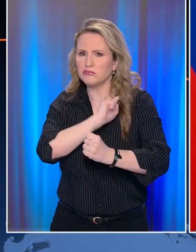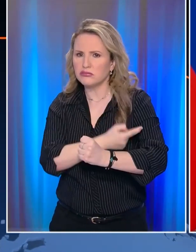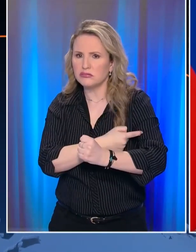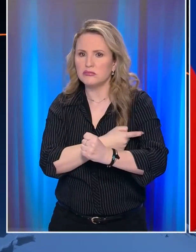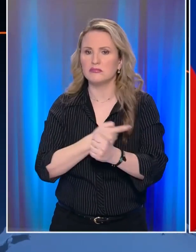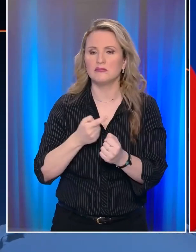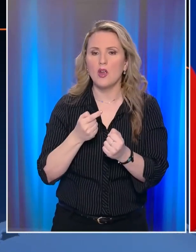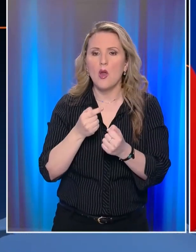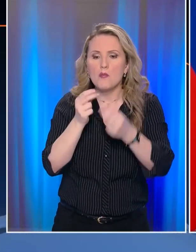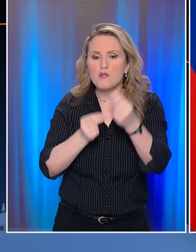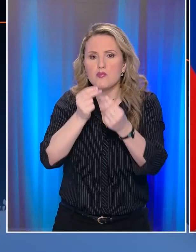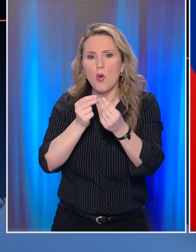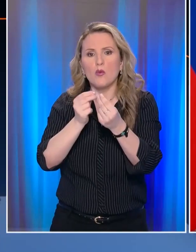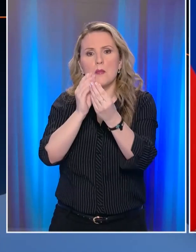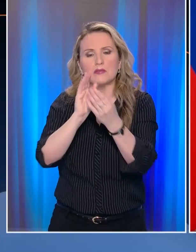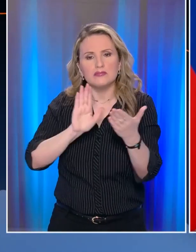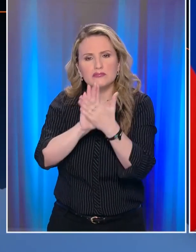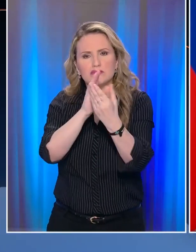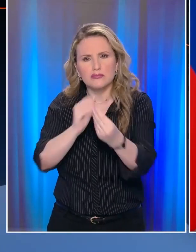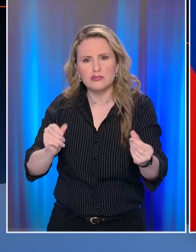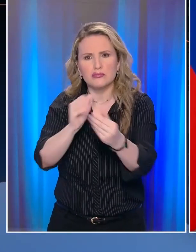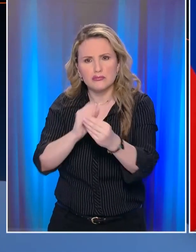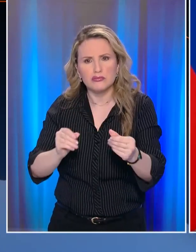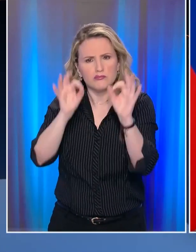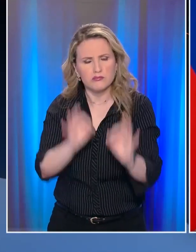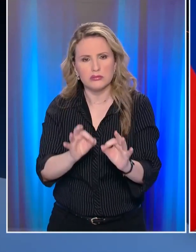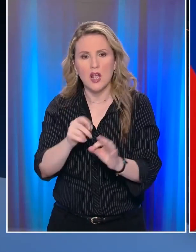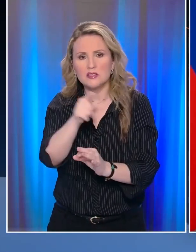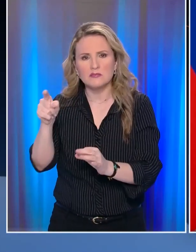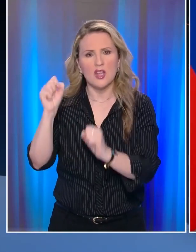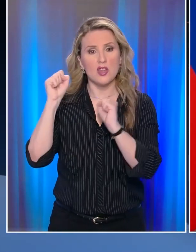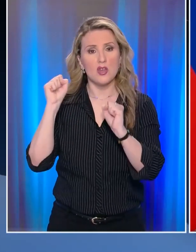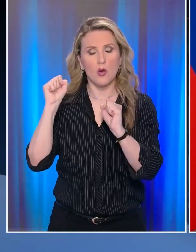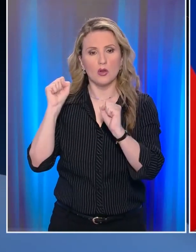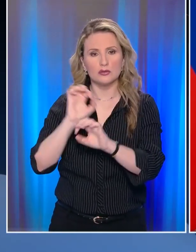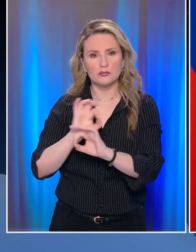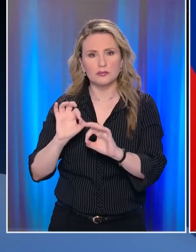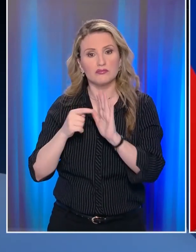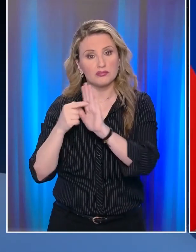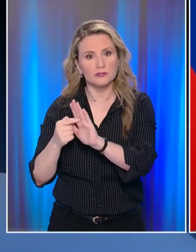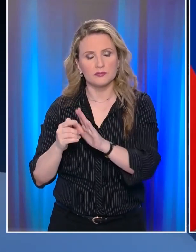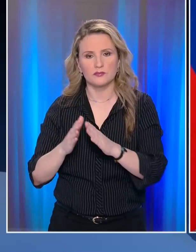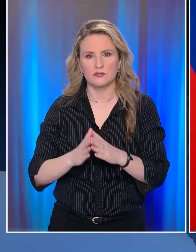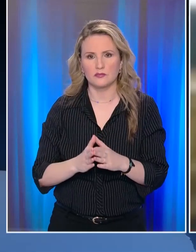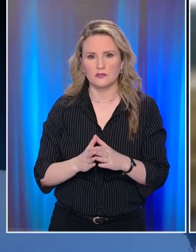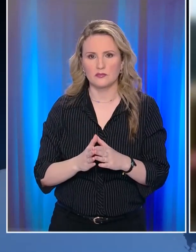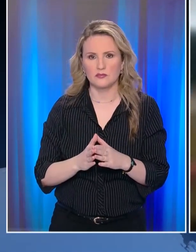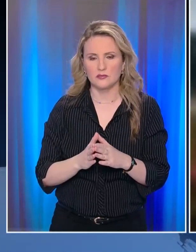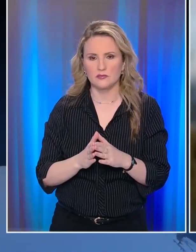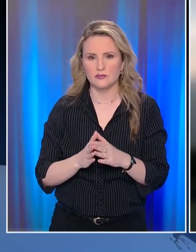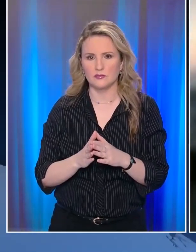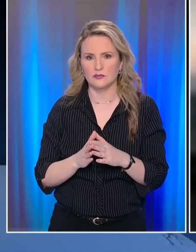Проявляя личный героизм, грамотно, четко решаете все поставленные сложнейшие задачи